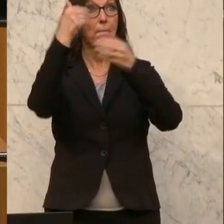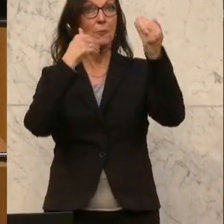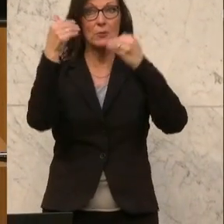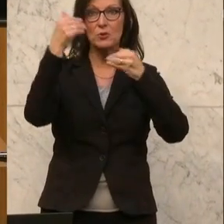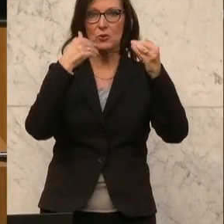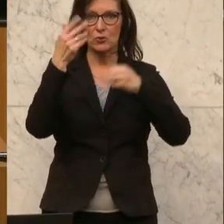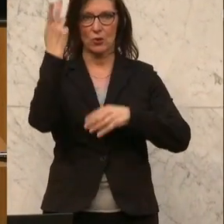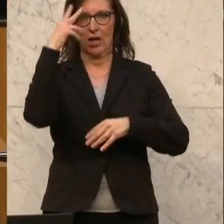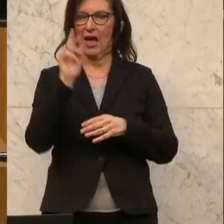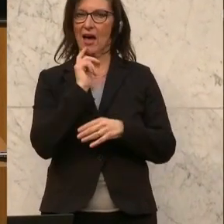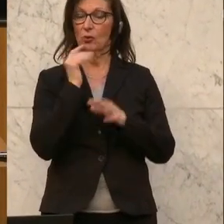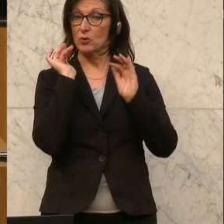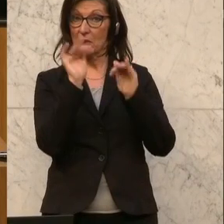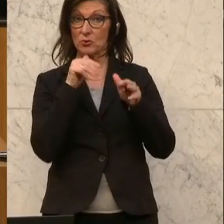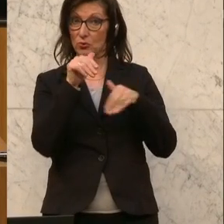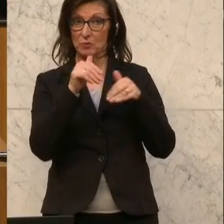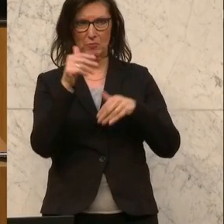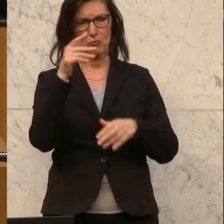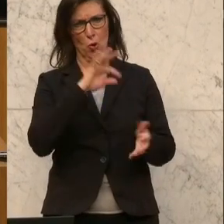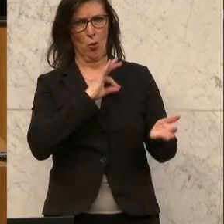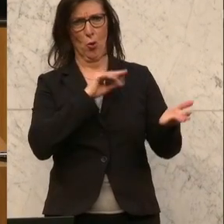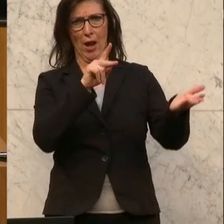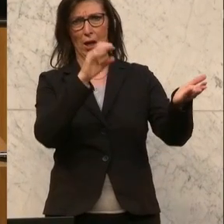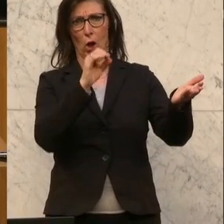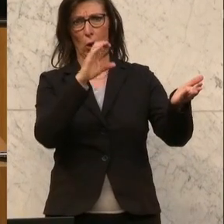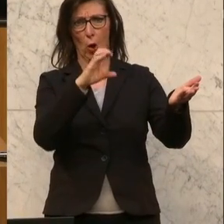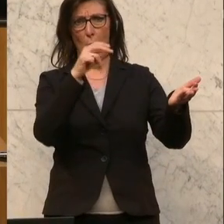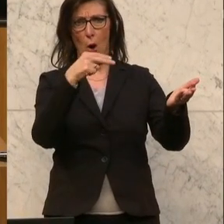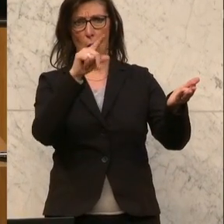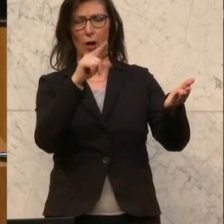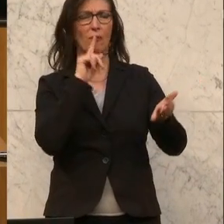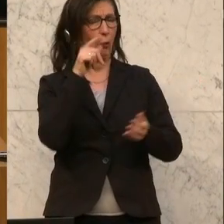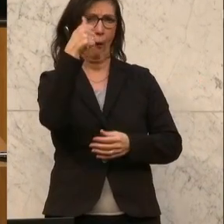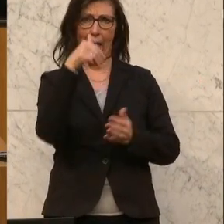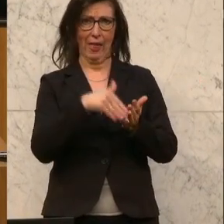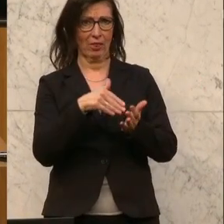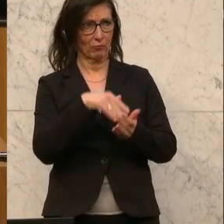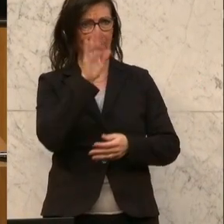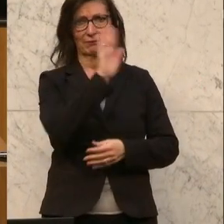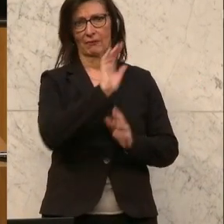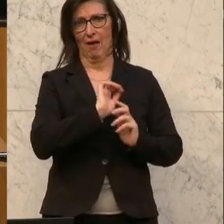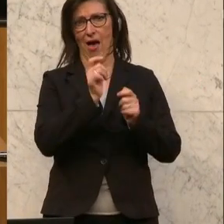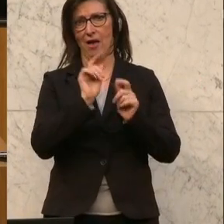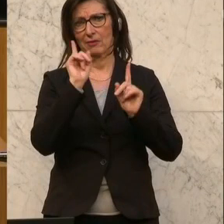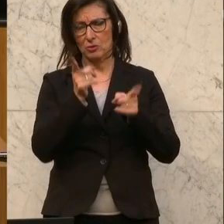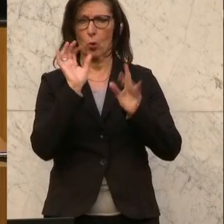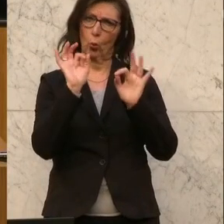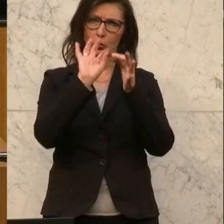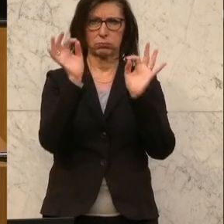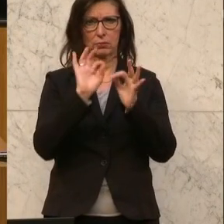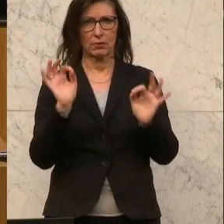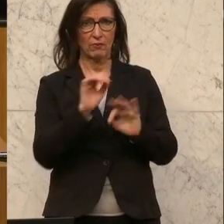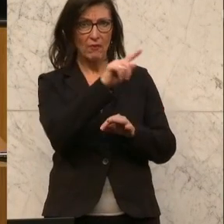Konsumentenschutzminister, ja Kollege Köchlis, braucht es nur gescheite Anträge schreiben. Wir bewerten den Antrag und wenn die Begründung dementsprechend auch gut ist und die